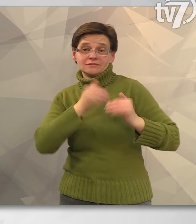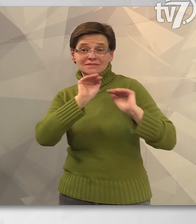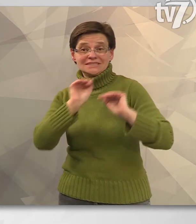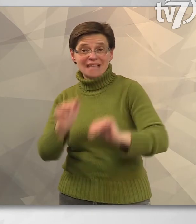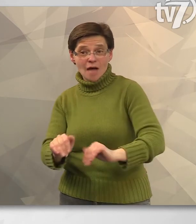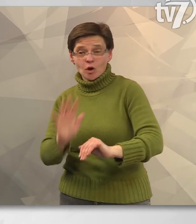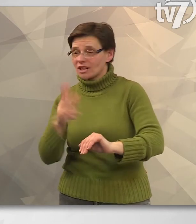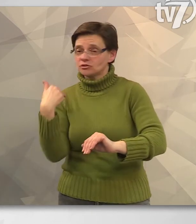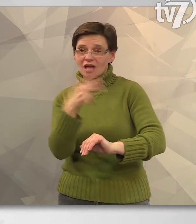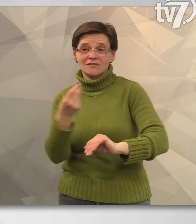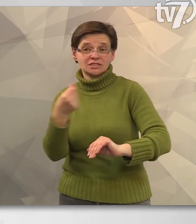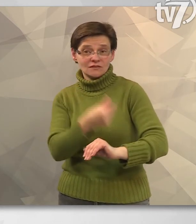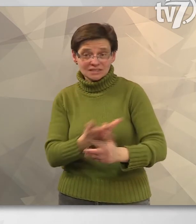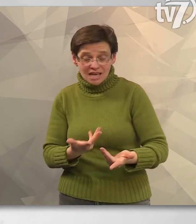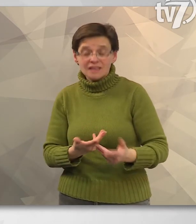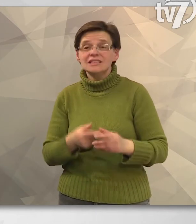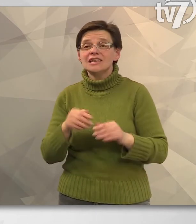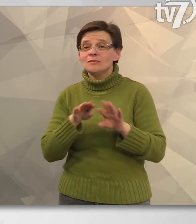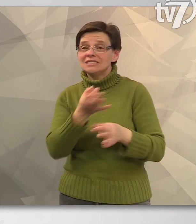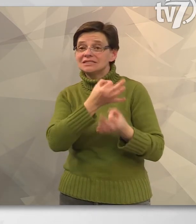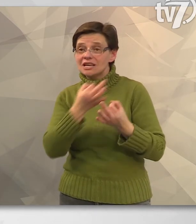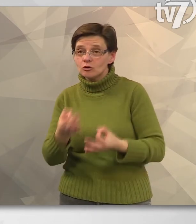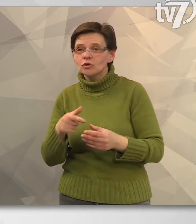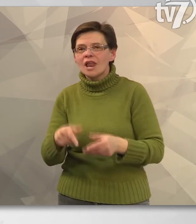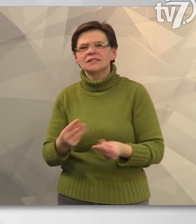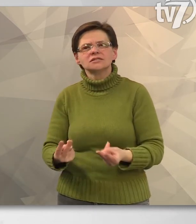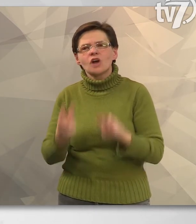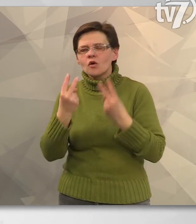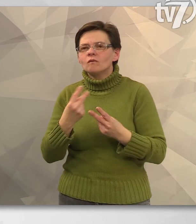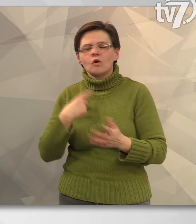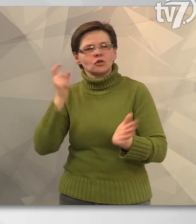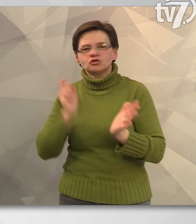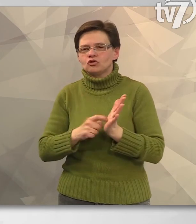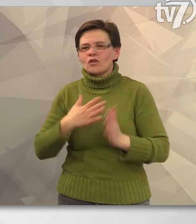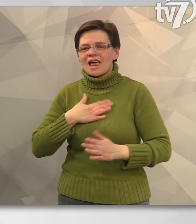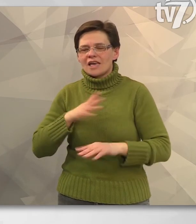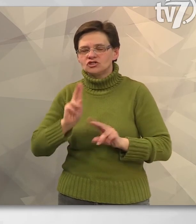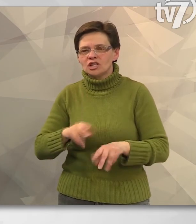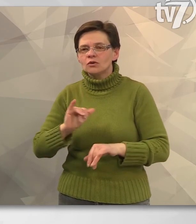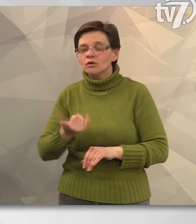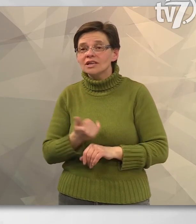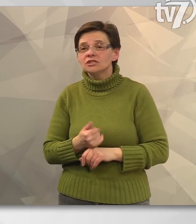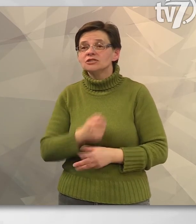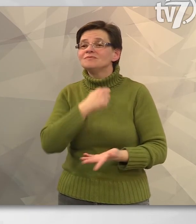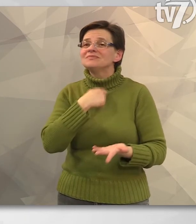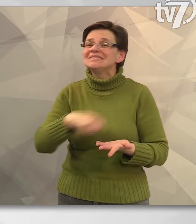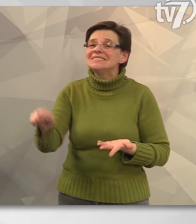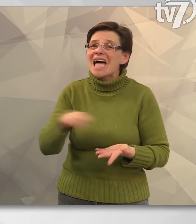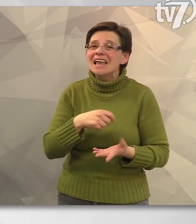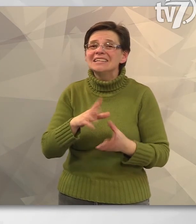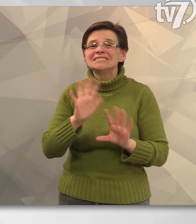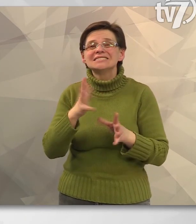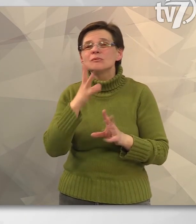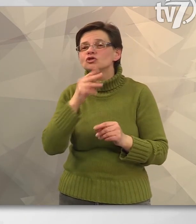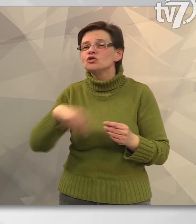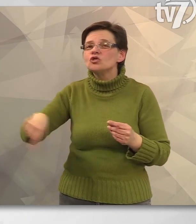visszanemtírítendő támogatást kaptunk az elmi minisztériumtól, talán ez nagyon fontos kötelességünk is. A teniszt